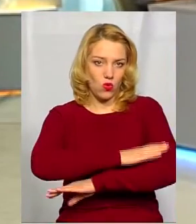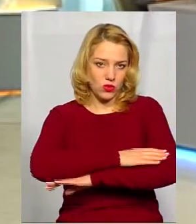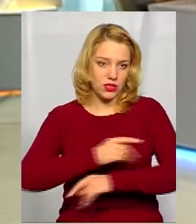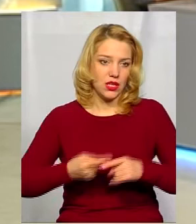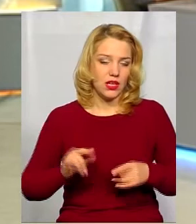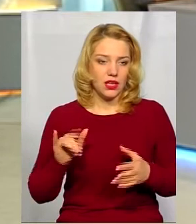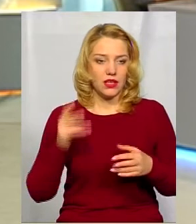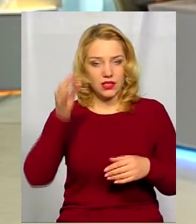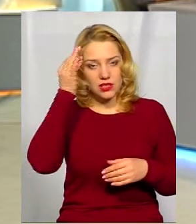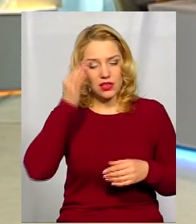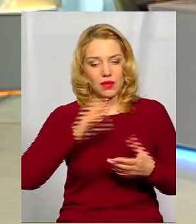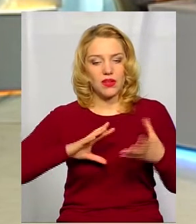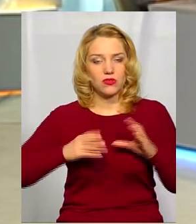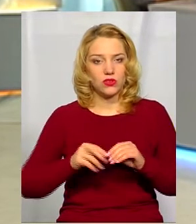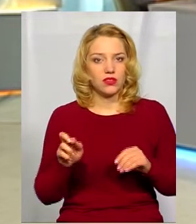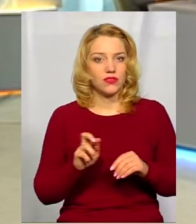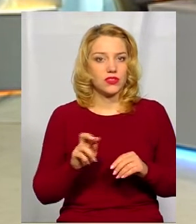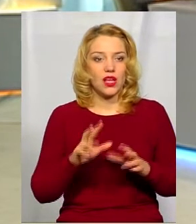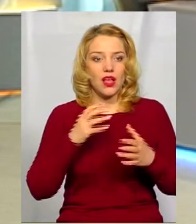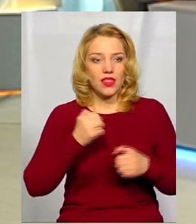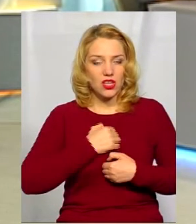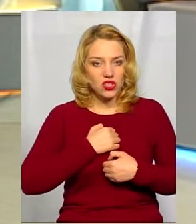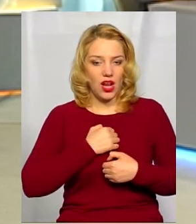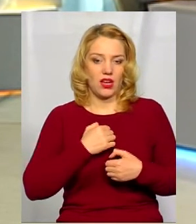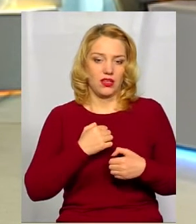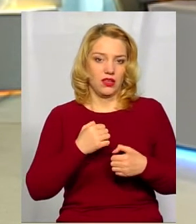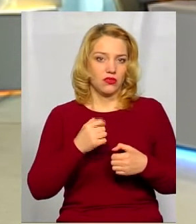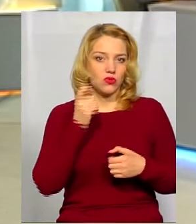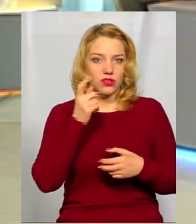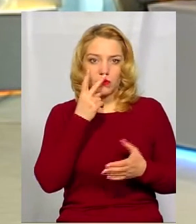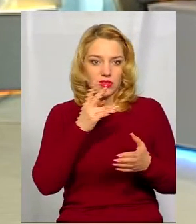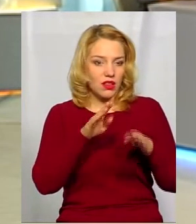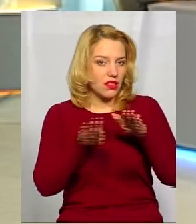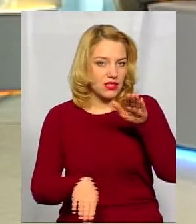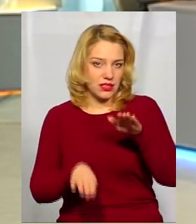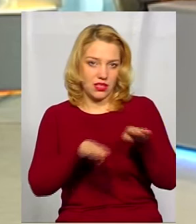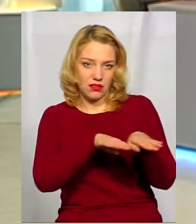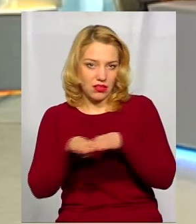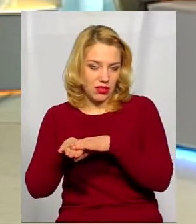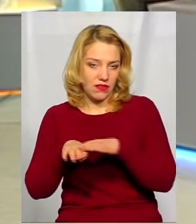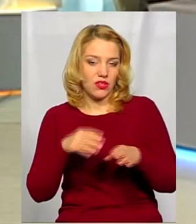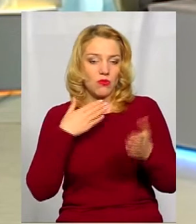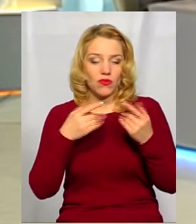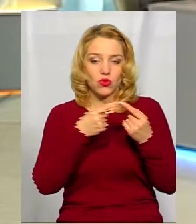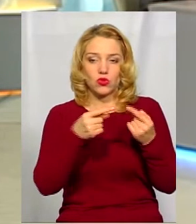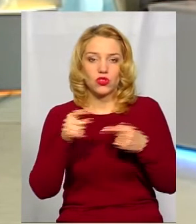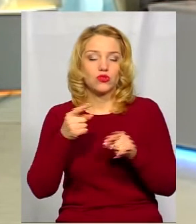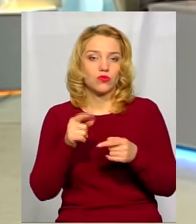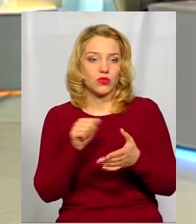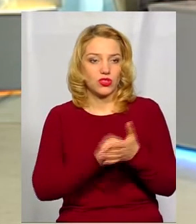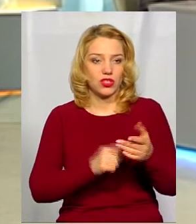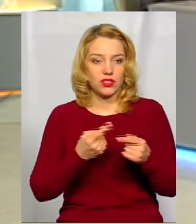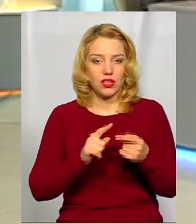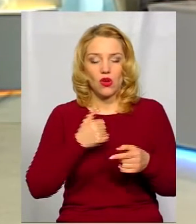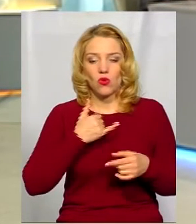пізи, які були. Ми, на жаль, Україна показала досить таки низький рівень по відношенню до інших, саме через те, що в нас є